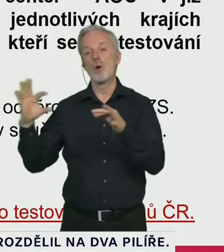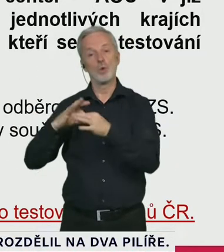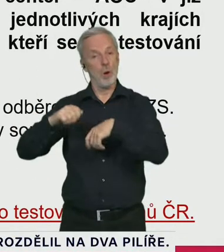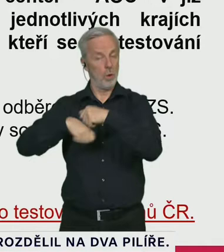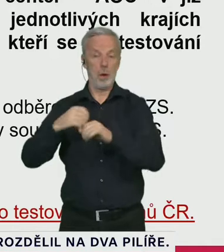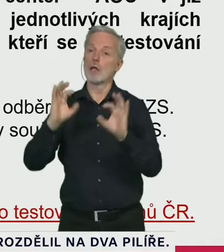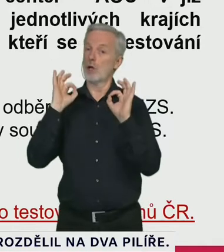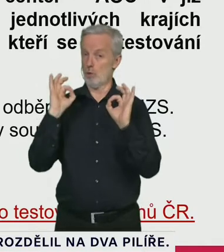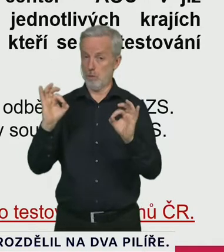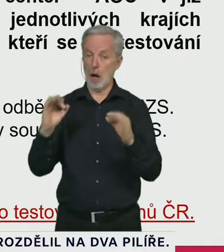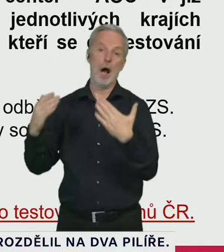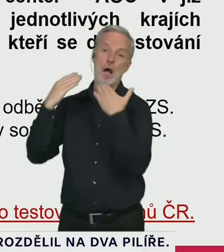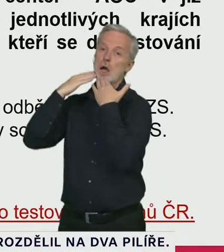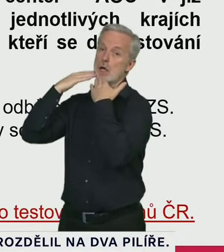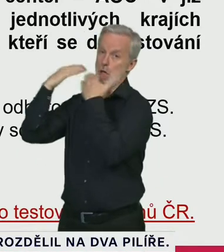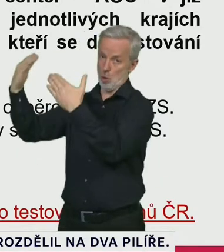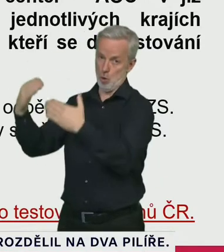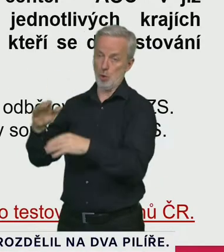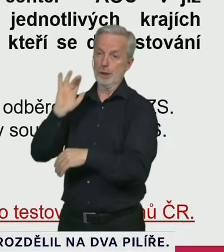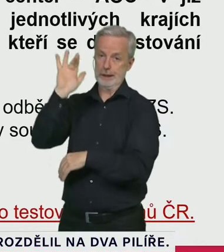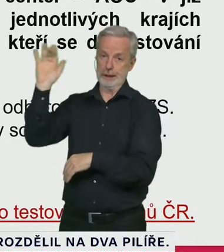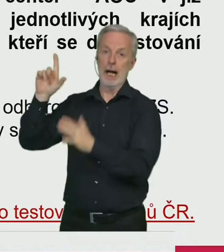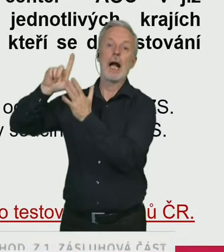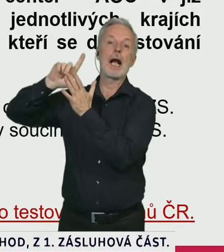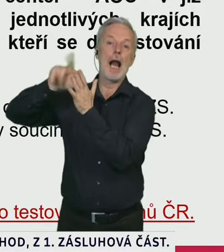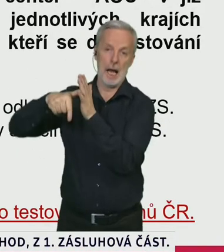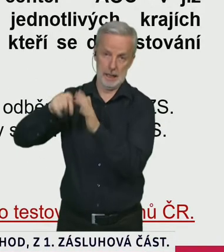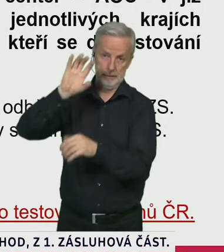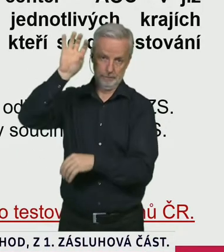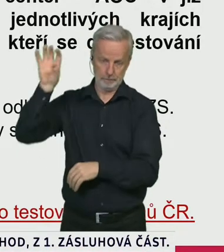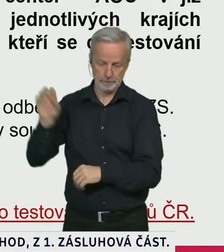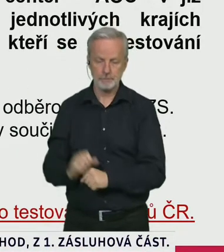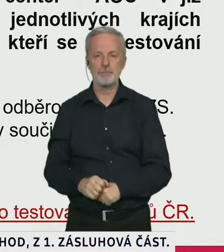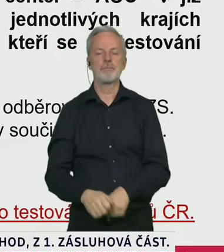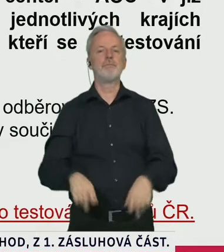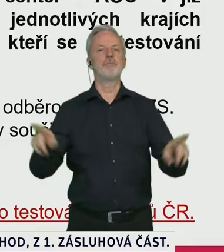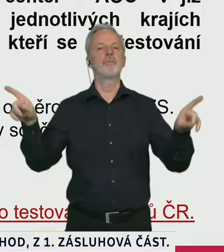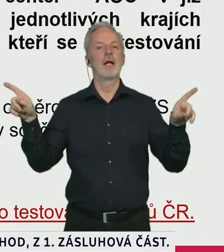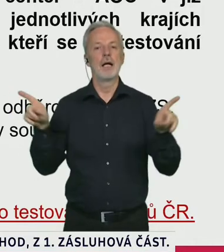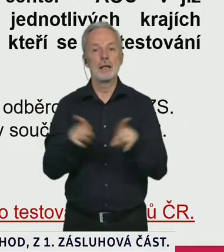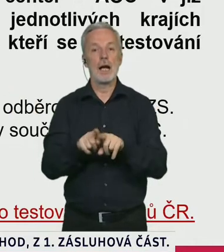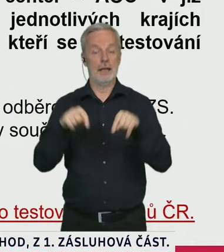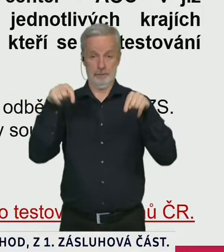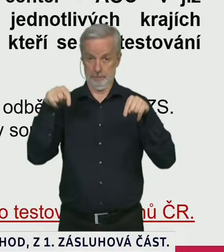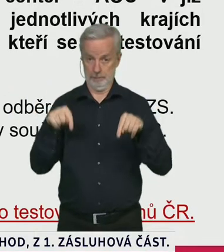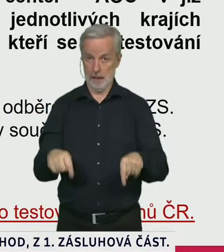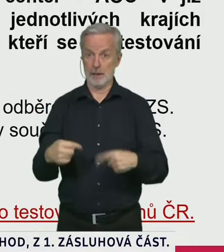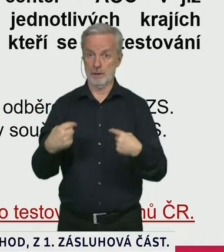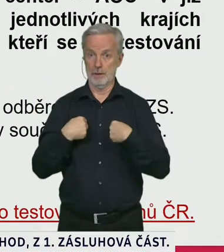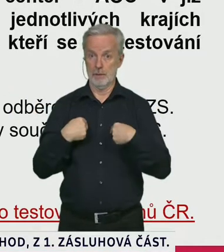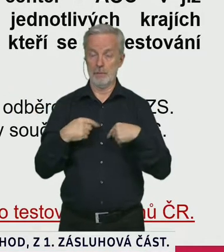spolupráce. Probíhá zároveň příprava toho spuštění